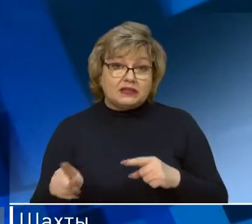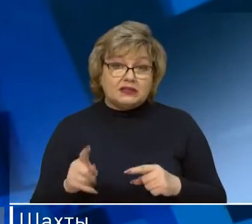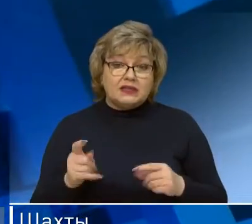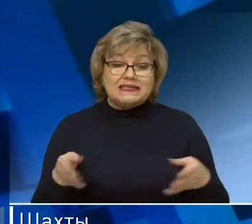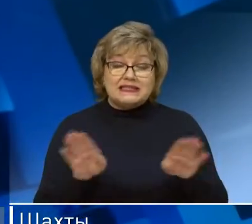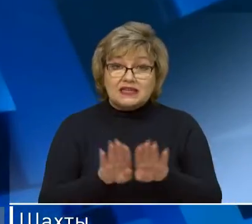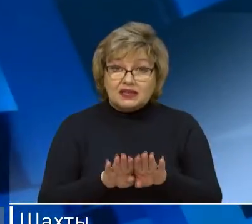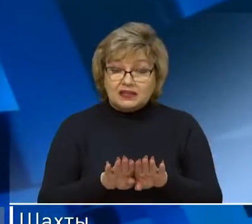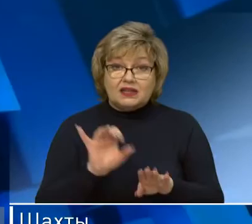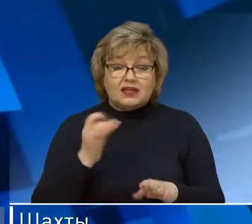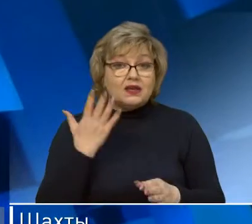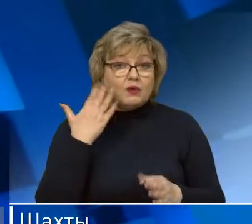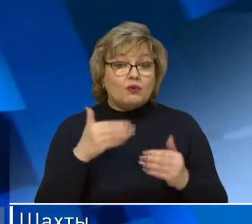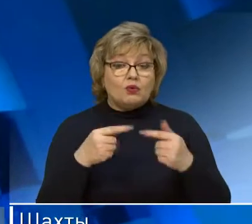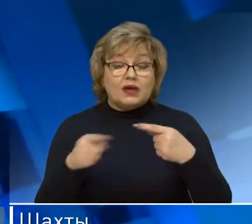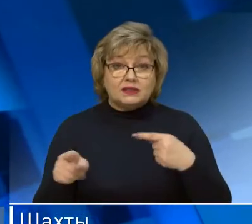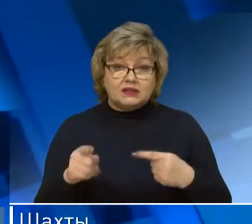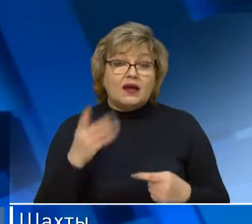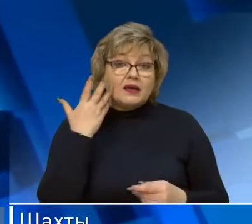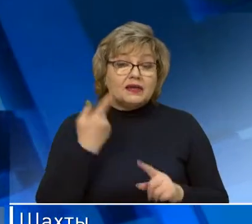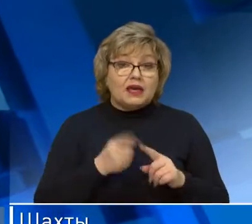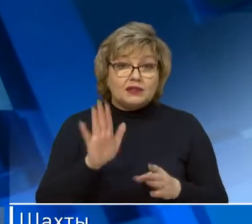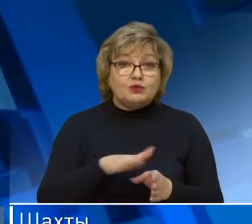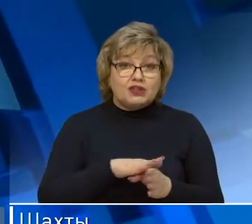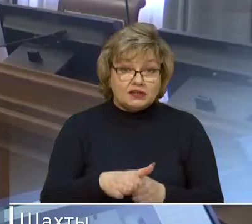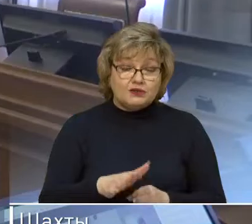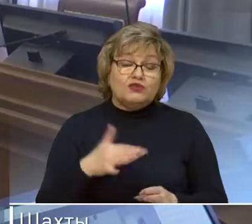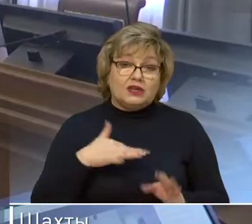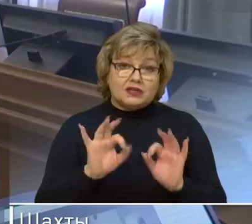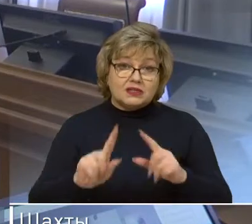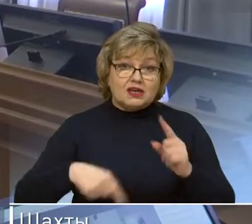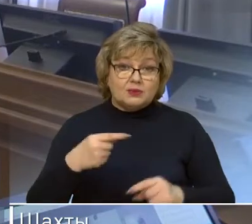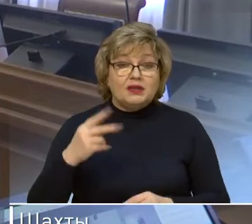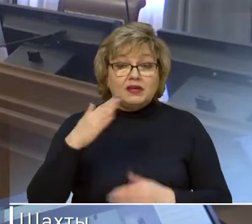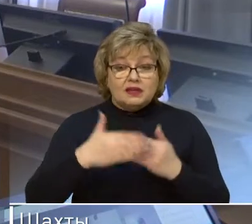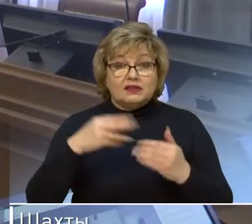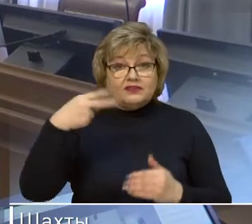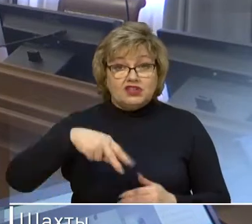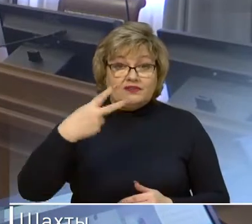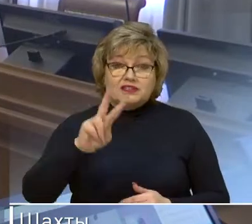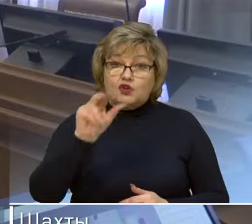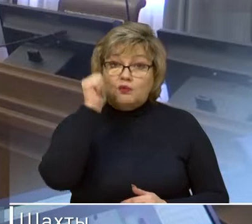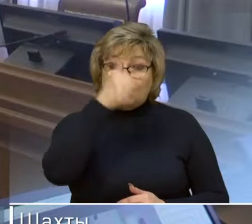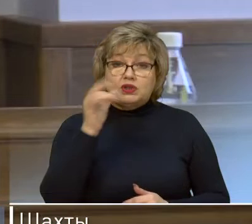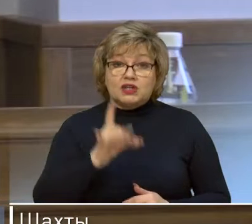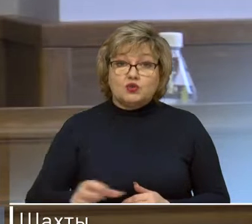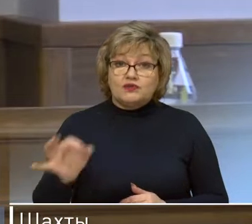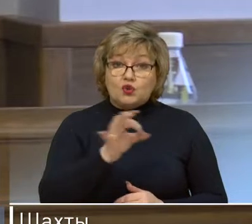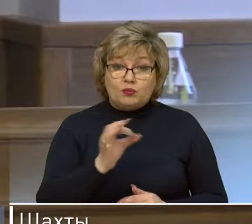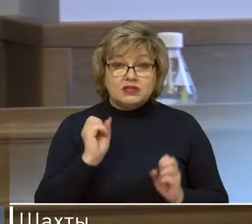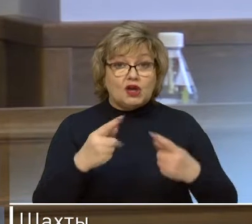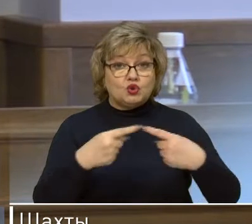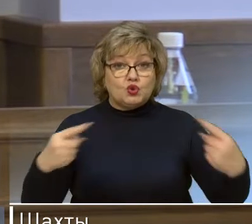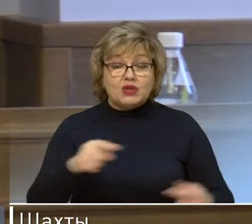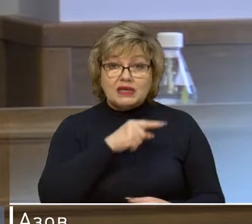открытой и когда проект будет реализован в нашем следующем материале. К 2022 году Ростовская область, как и